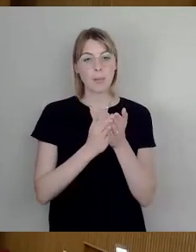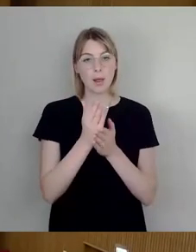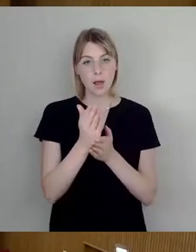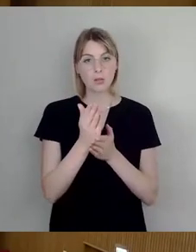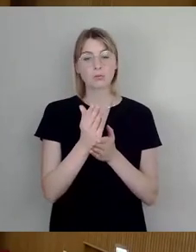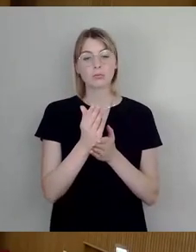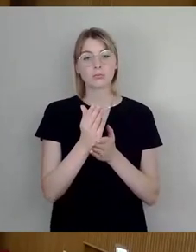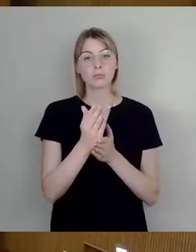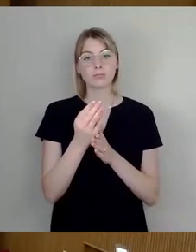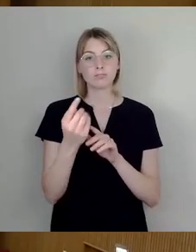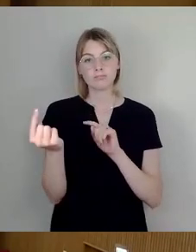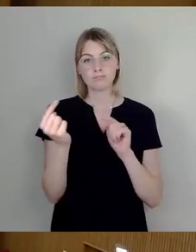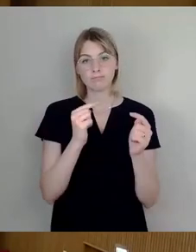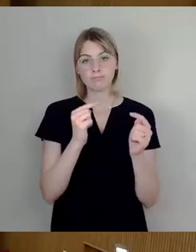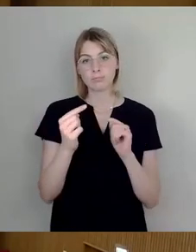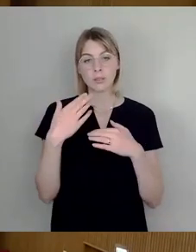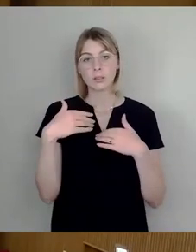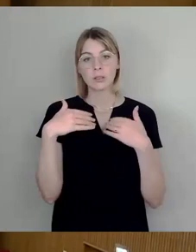beschäftigen. Gibt es da Widerspruch?